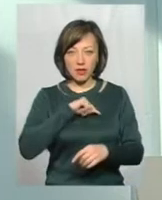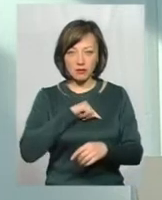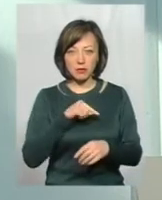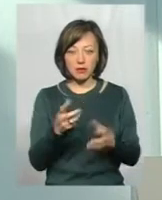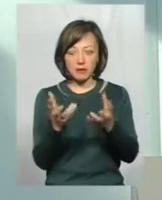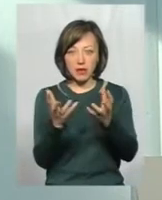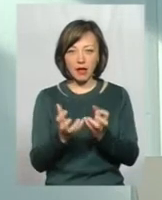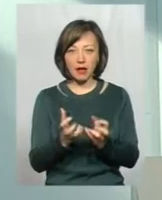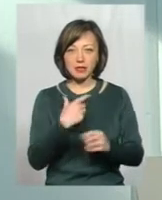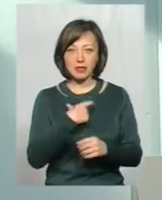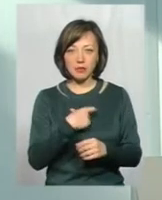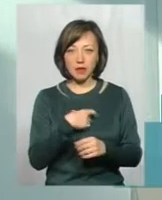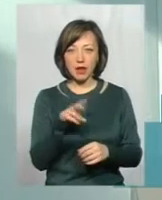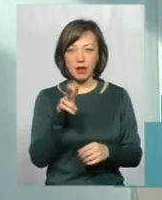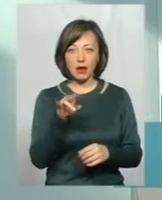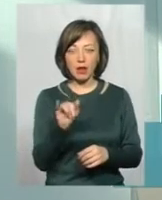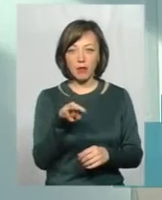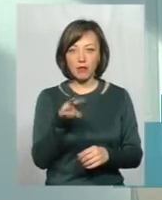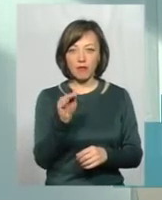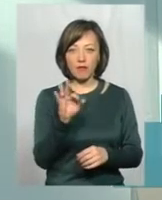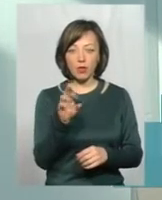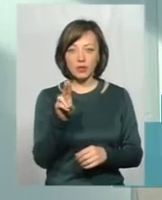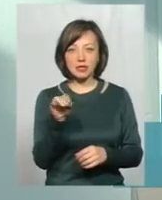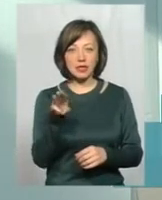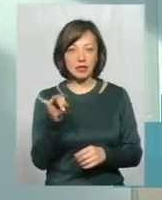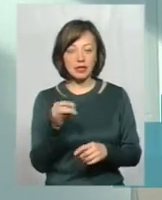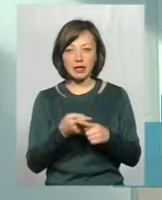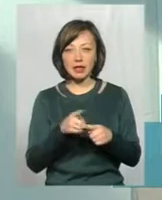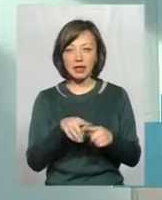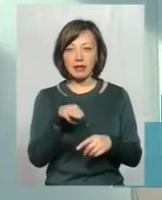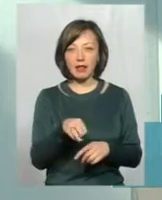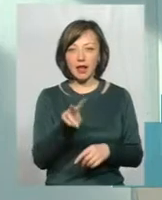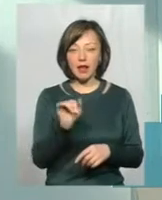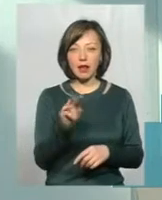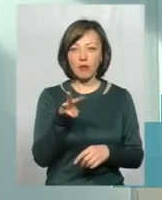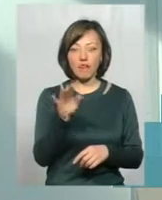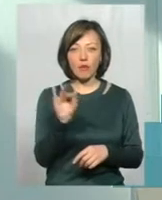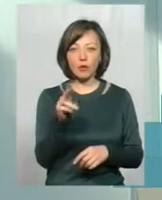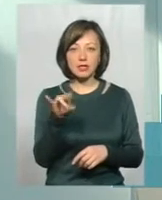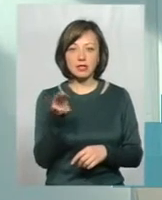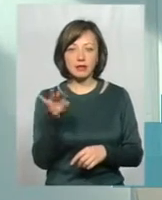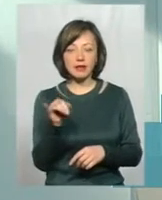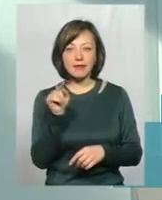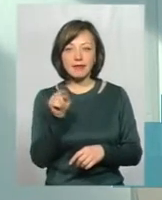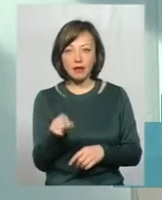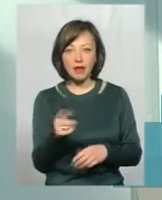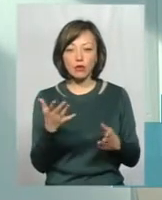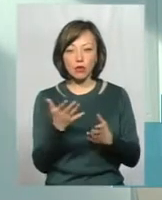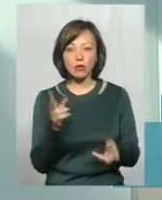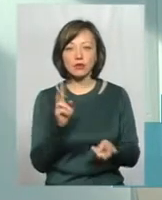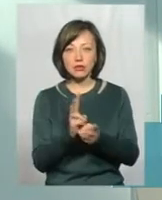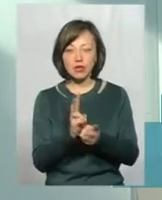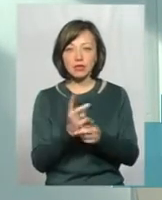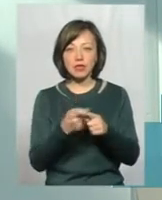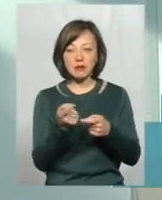притягивають к себе лимфоцити, Т-лимфоцити. Але Т-лимфоцити не все, які є в організме, а именно те, які сталкивались з